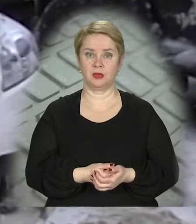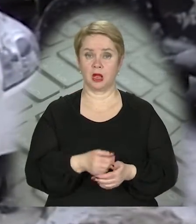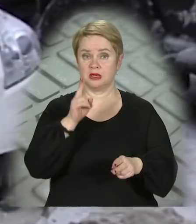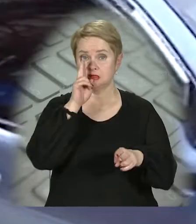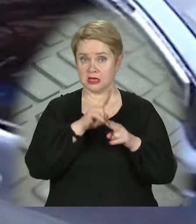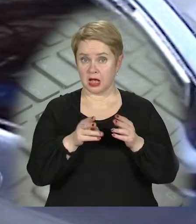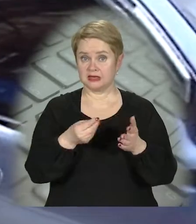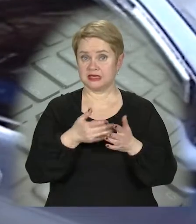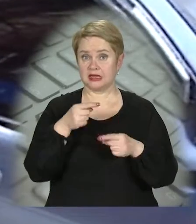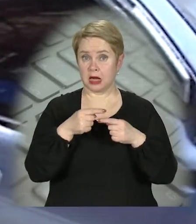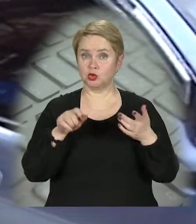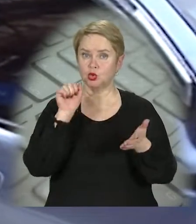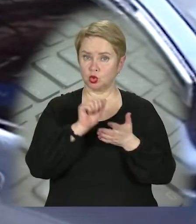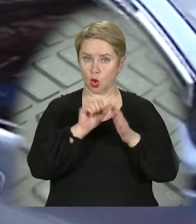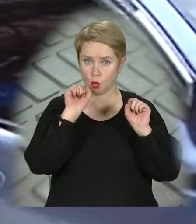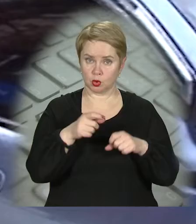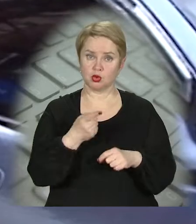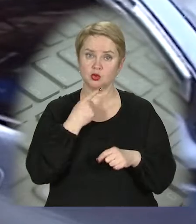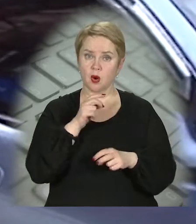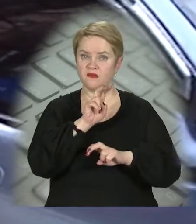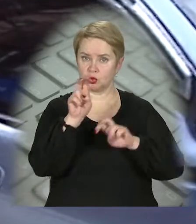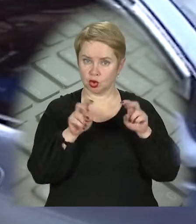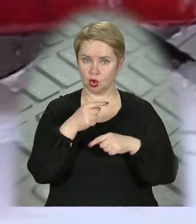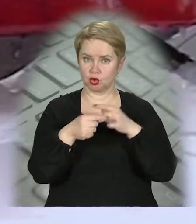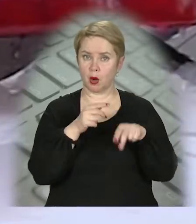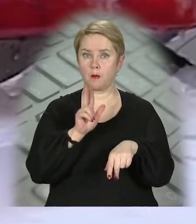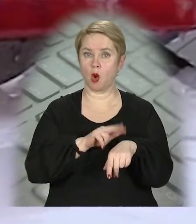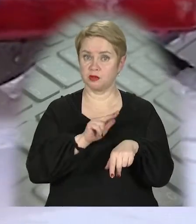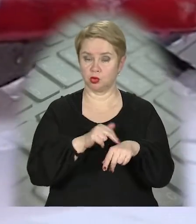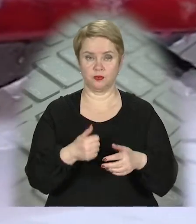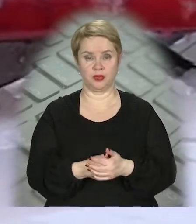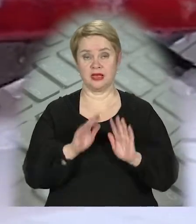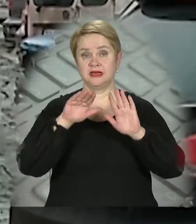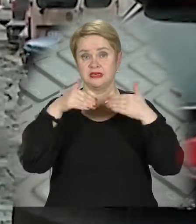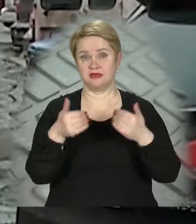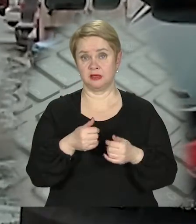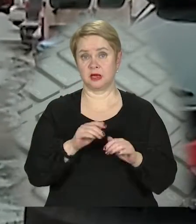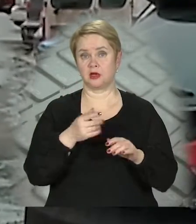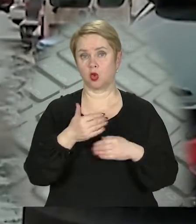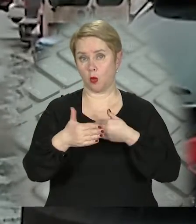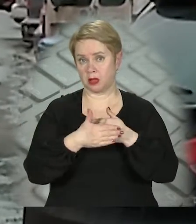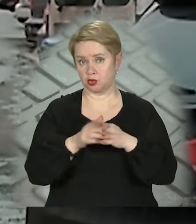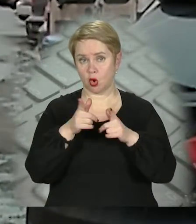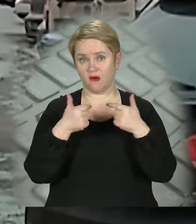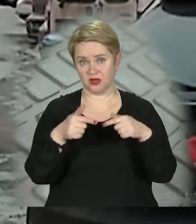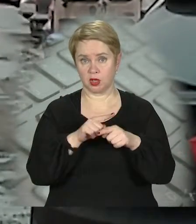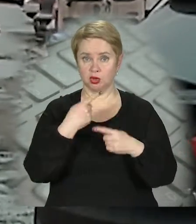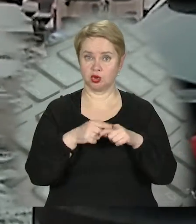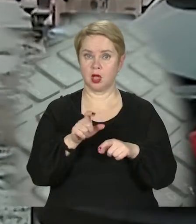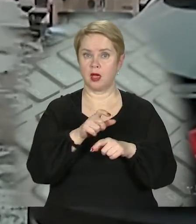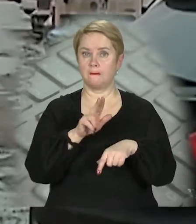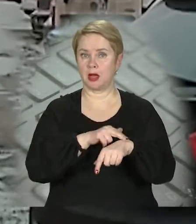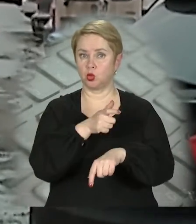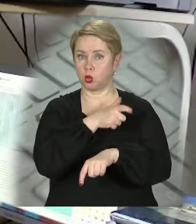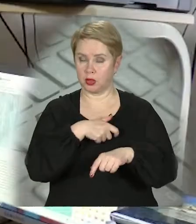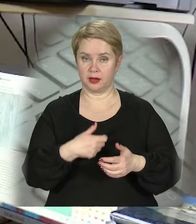Загублені цінні речі та документи можна спробувати відшукати через поліцію. Звертатися радять до найближчого відділку чи екіпажу